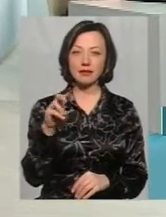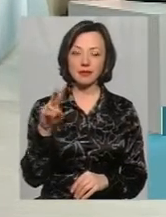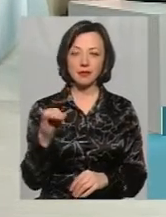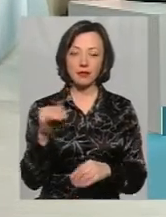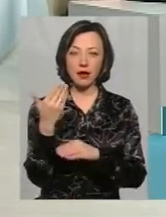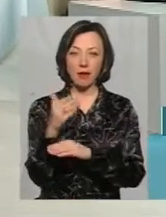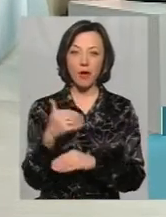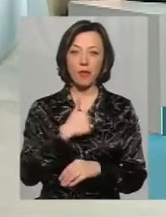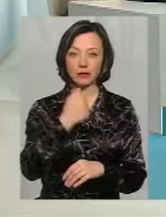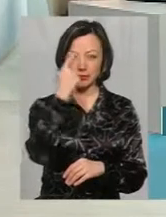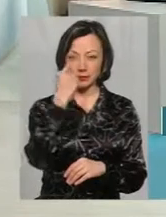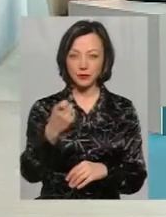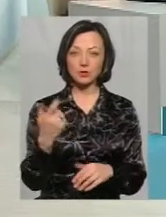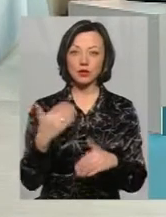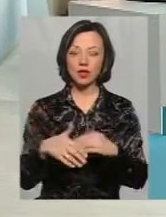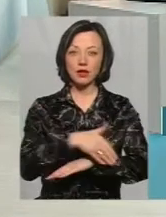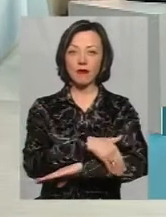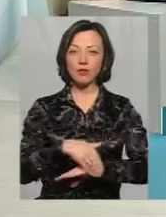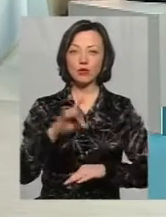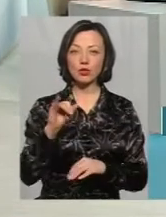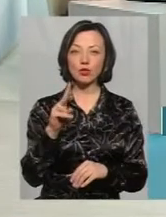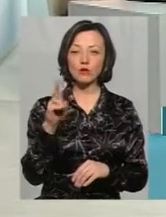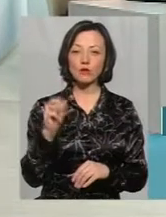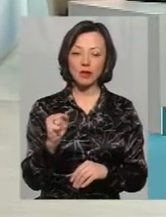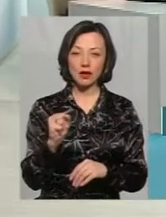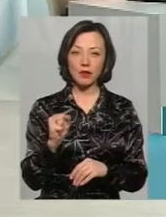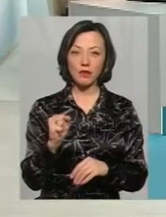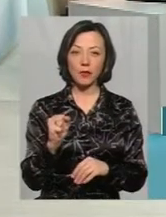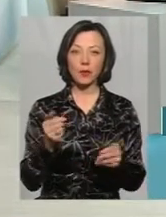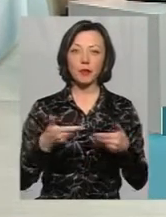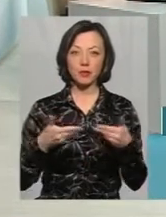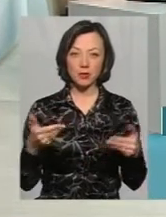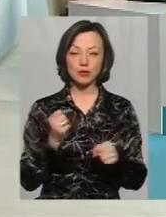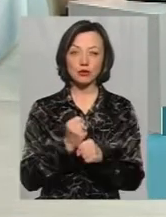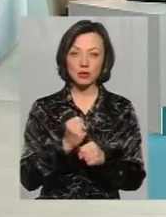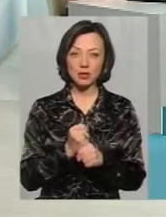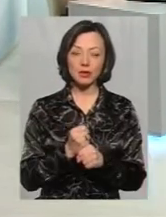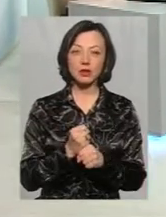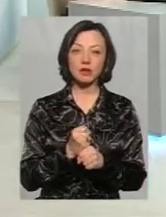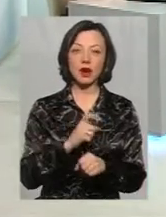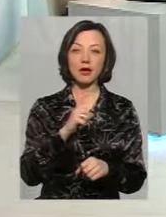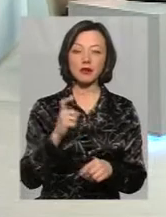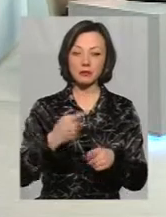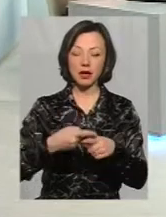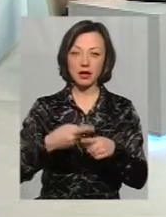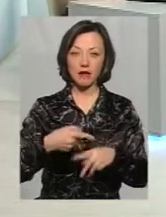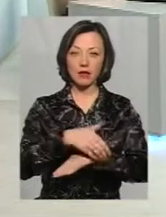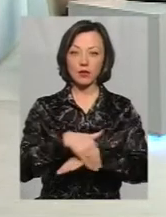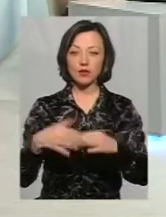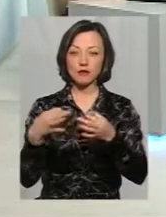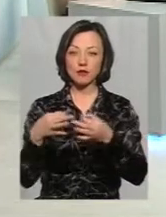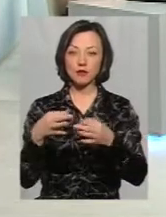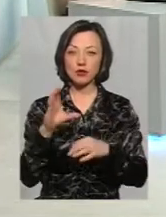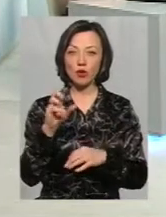хочу вас проінформувати, що вже на вулиці Проскурівській, як ми і зробили, намагалися з перехрестя вулиці Соборної